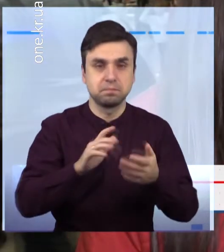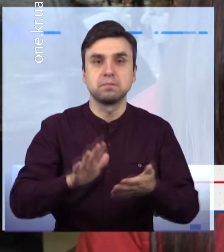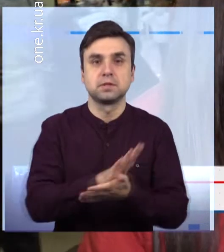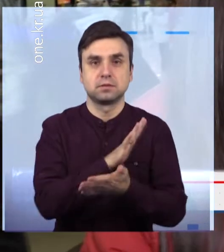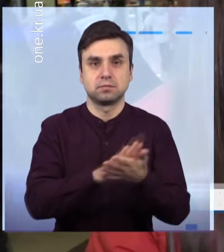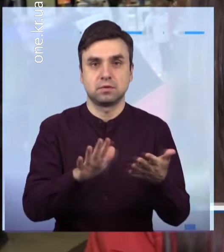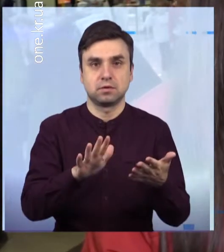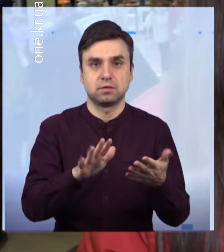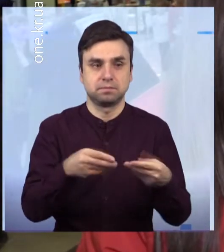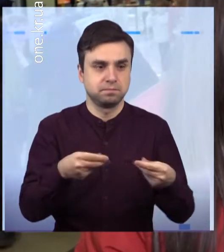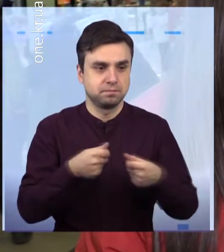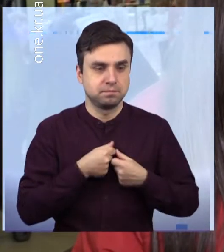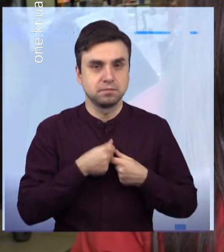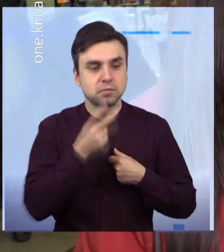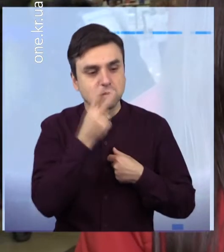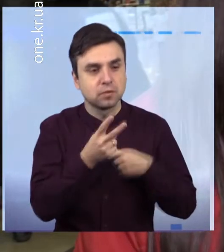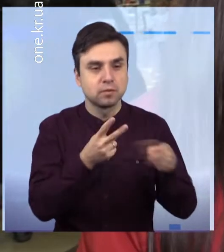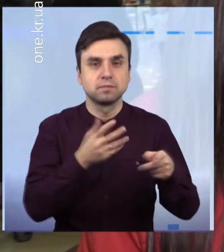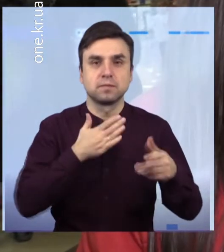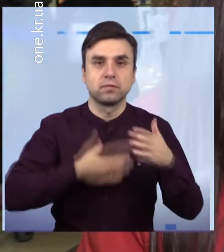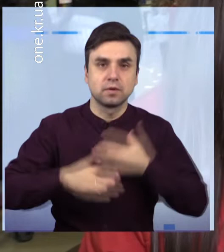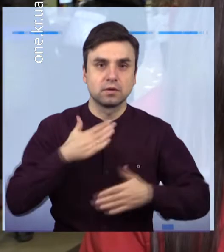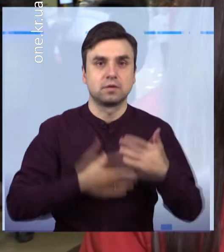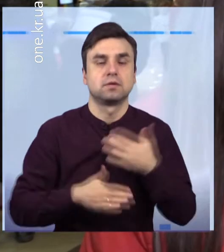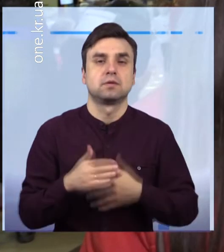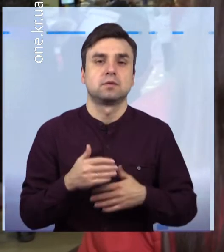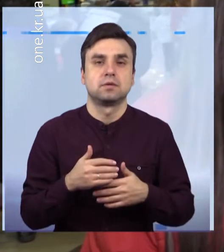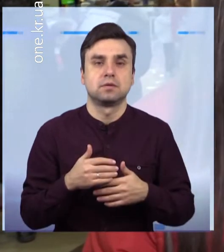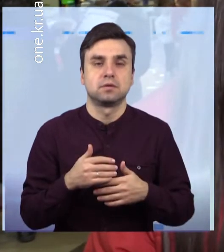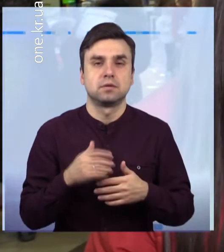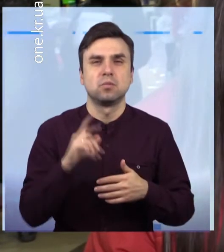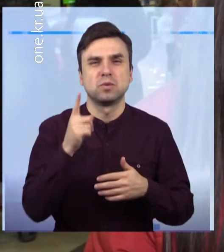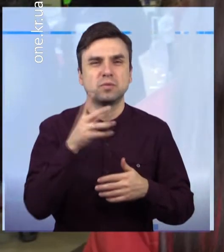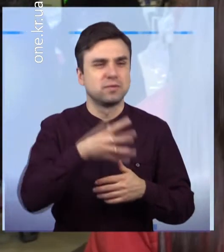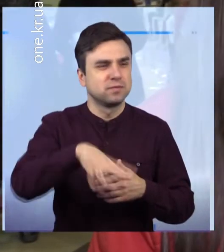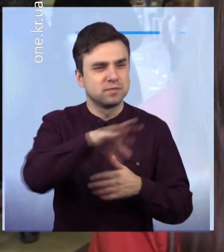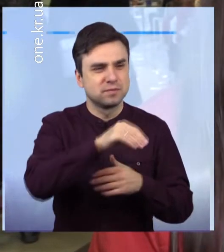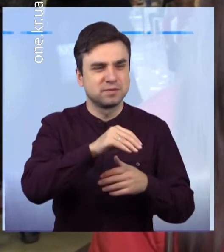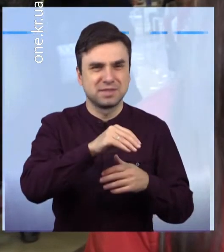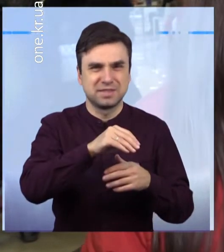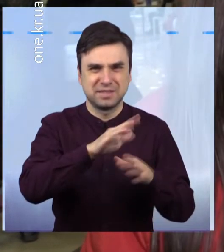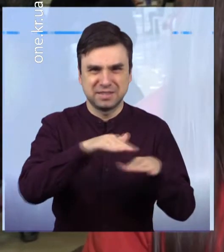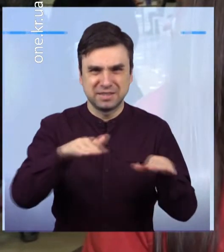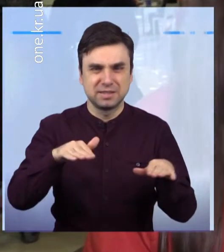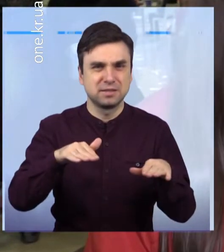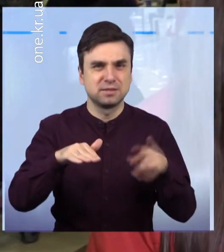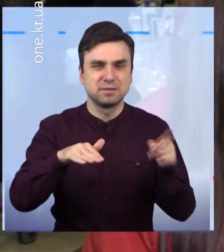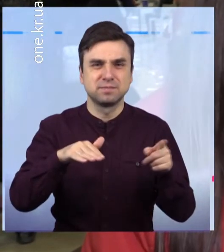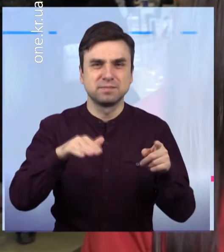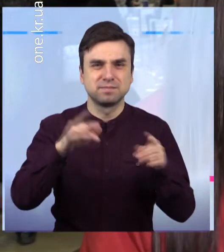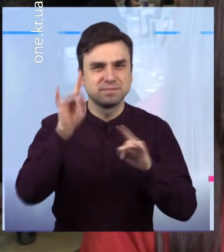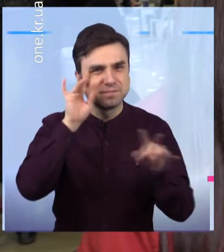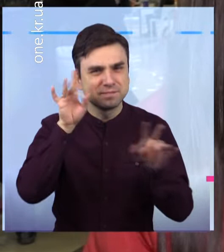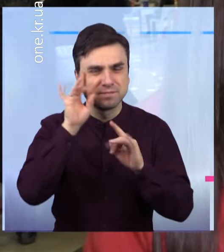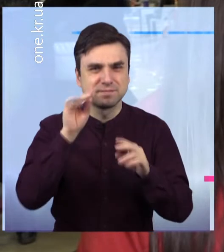тому що в основному всі ці діти, вони лишені цієї можливості Особливо дітки-інваліди, це особливі